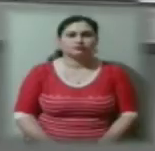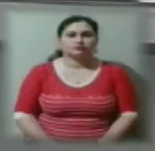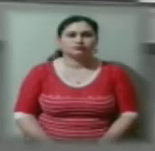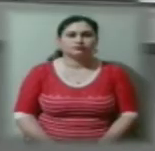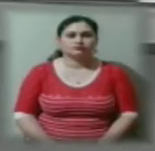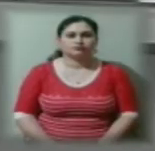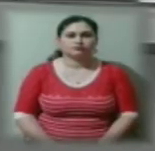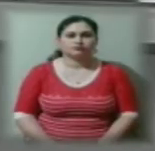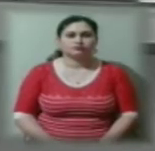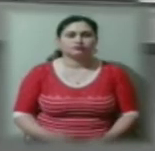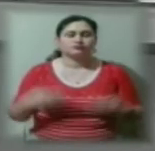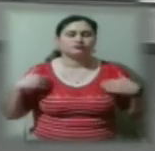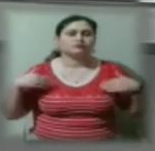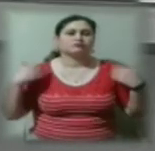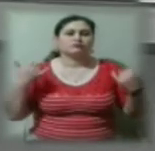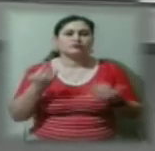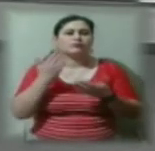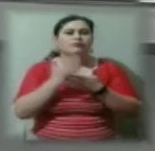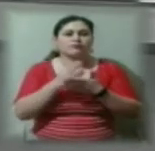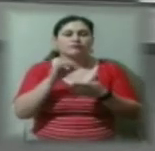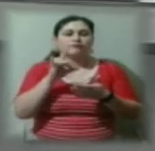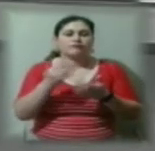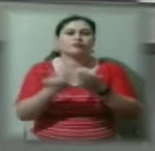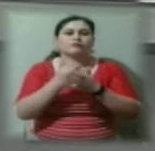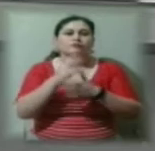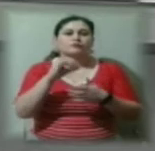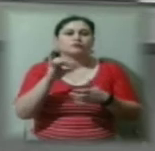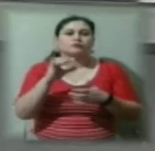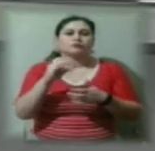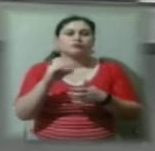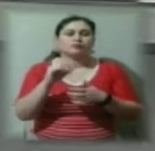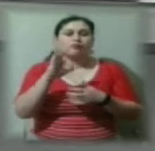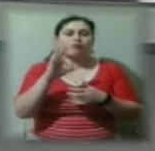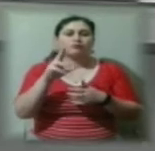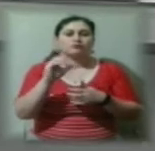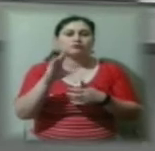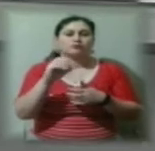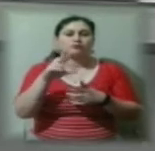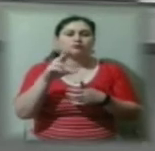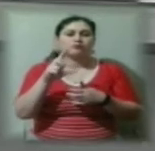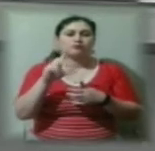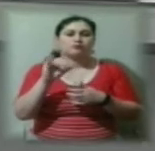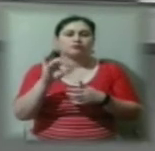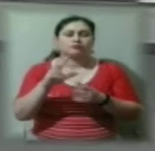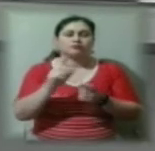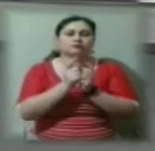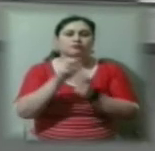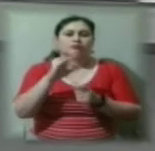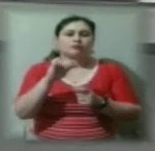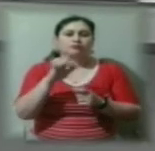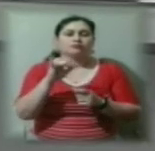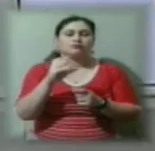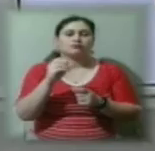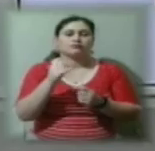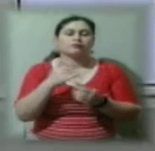Вітаю! В прямому ефірі новини на Суспільному в студії. Оксана Хлєбос, Сурдоперек, Аталіна Краєвська. І ми продовжуємо нашу новинну